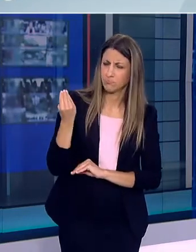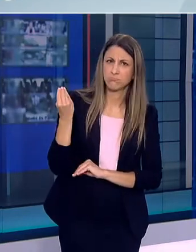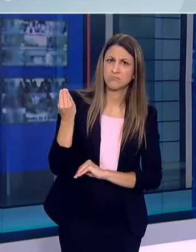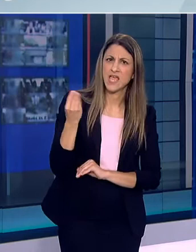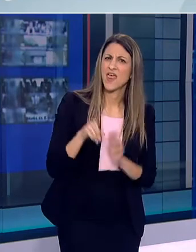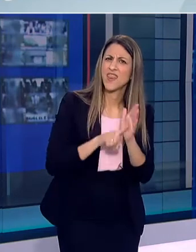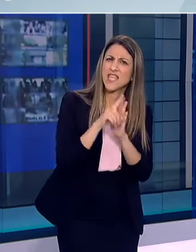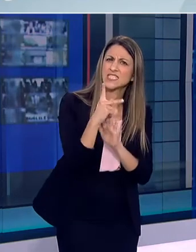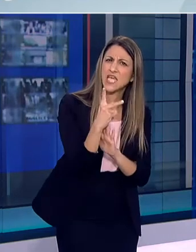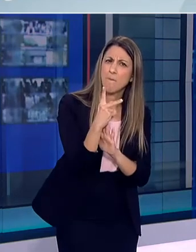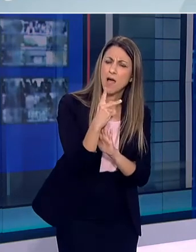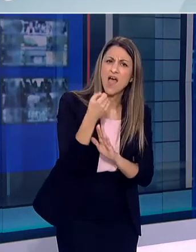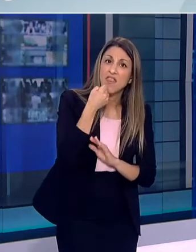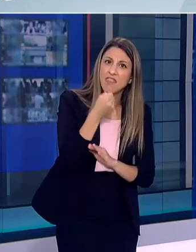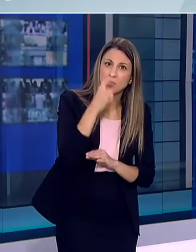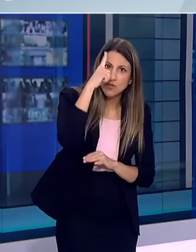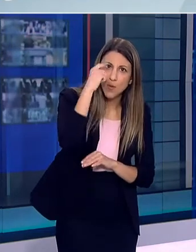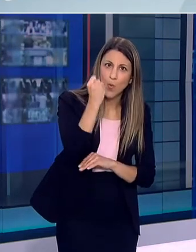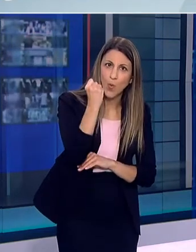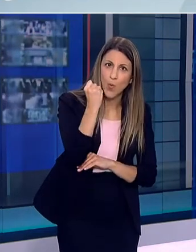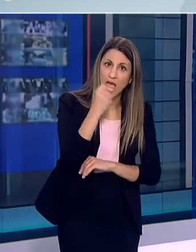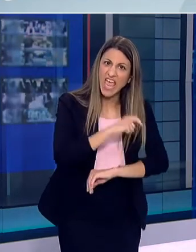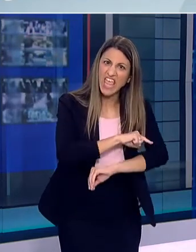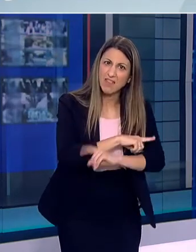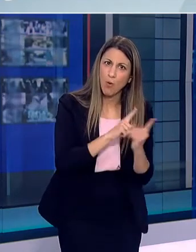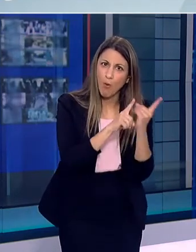οι δημοσιογράφοι κοντεύουν να ξεπεράσουν σε επιστημοσύνη